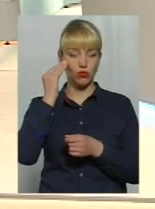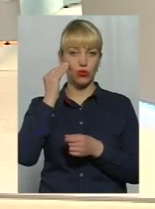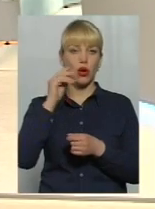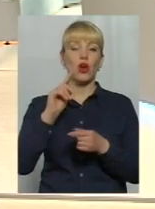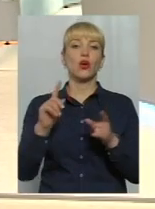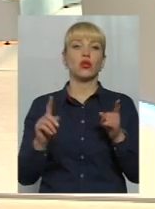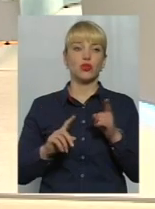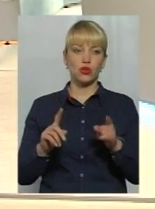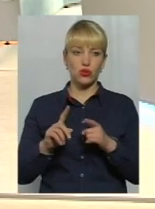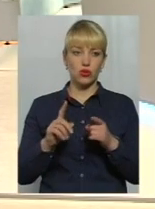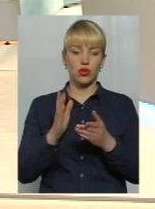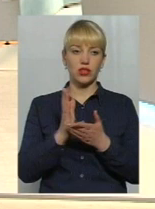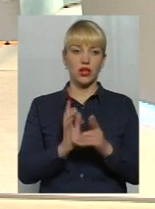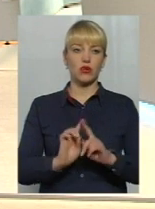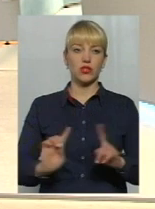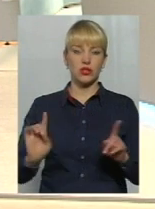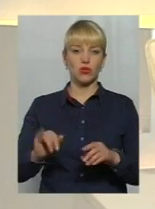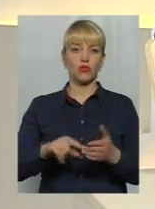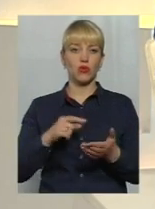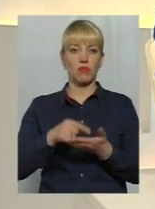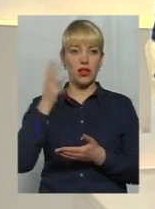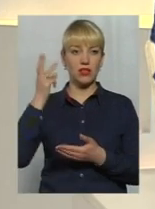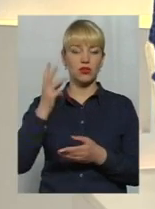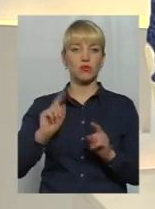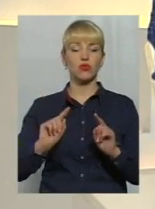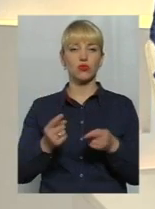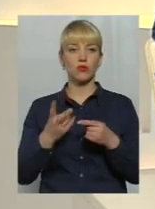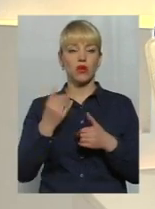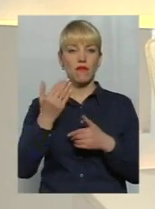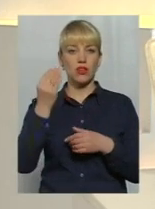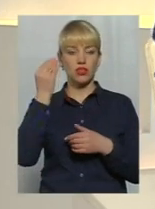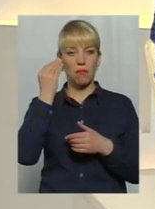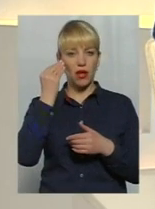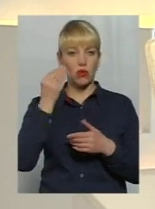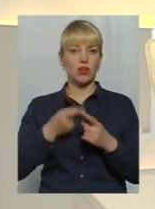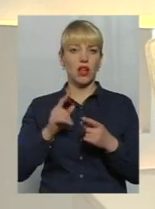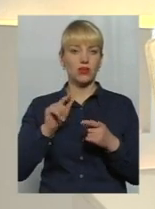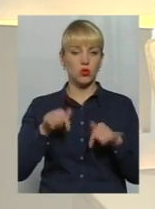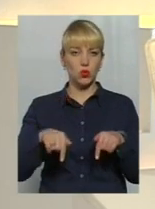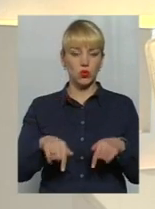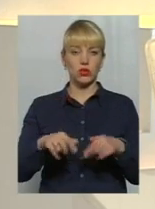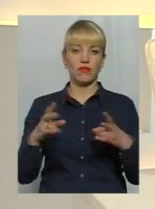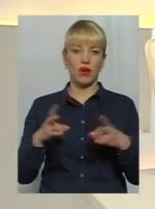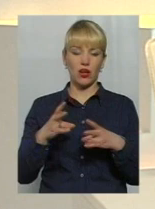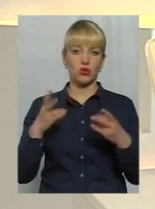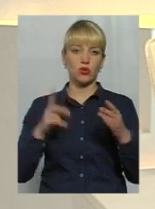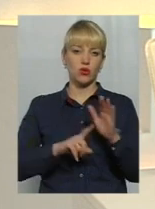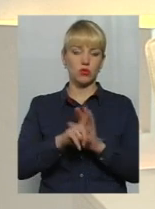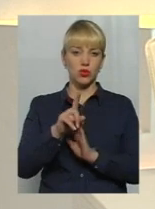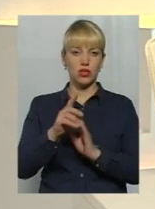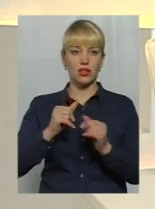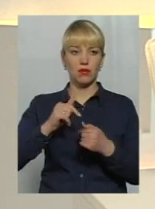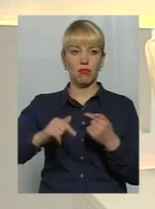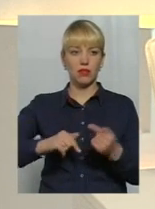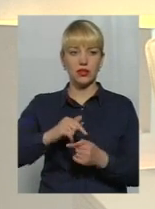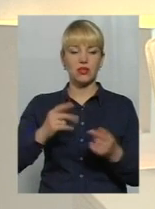є родзинкою Хмельницького? Чому? На ваше переконання, саме тут варто розпочинати бізнес,